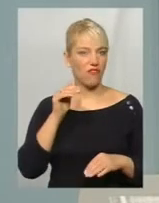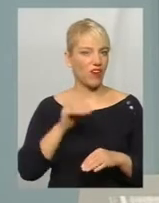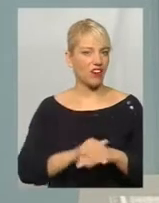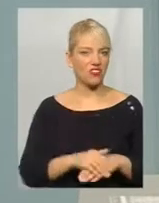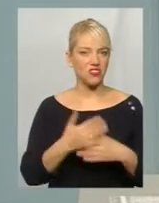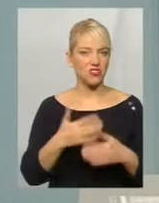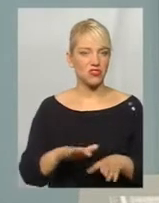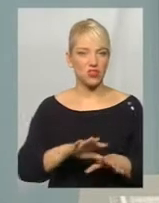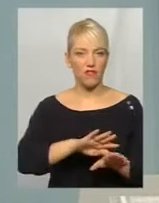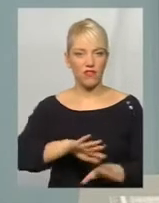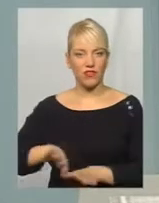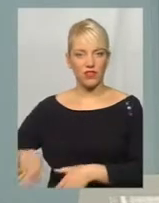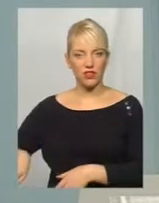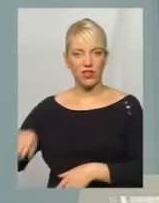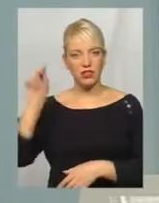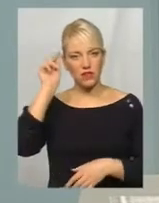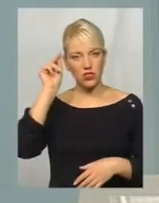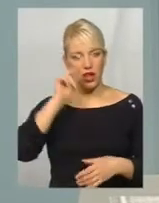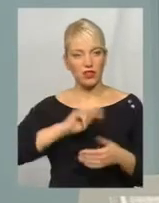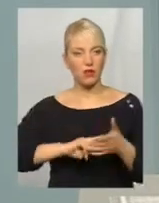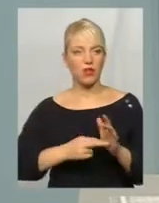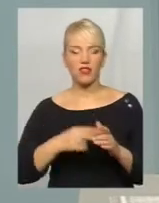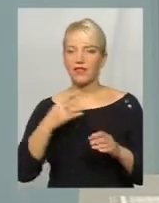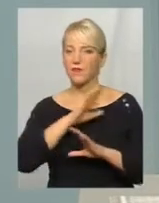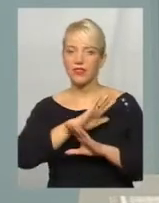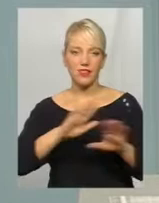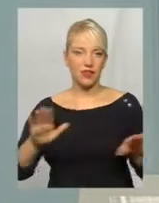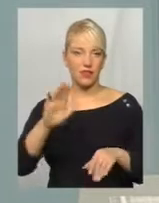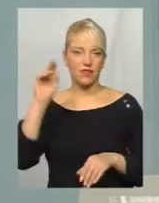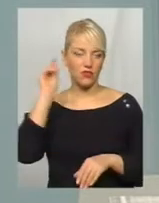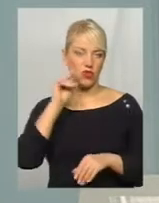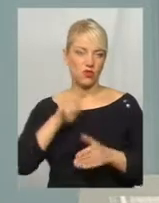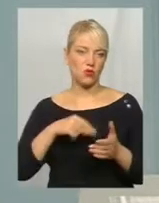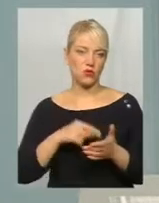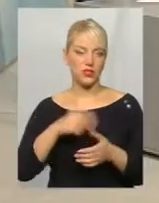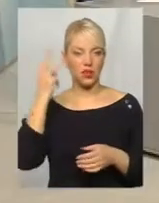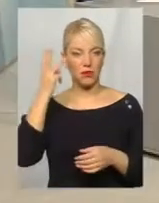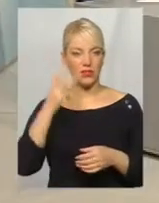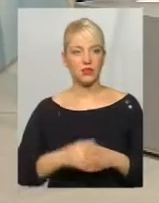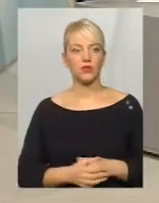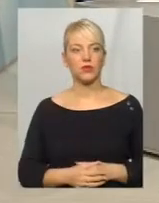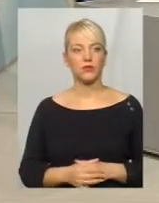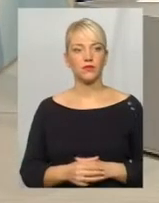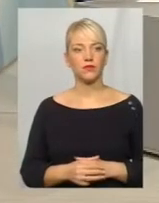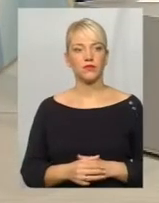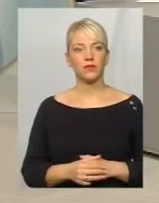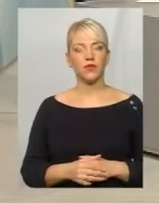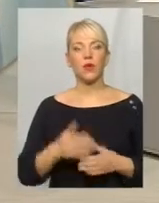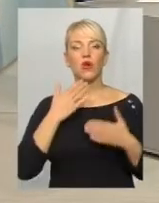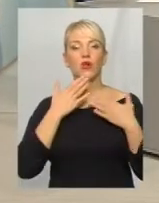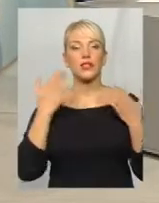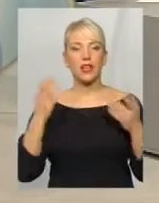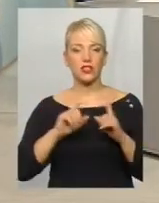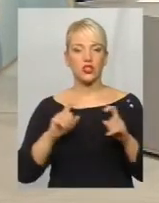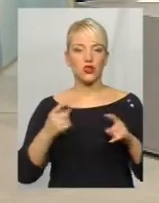виведена із навчальних планів, і вона не вивчається у місті Хмельницькому. Останні школи,